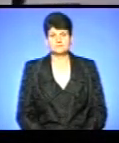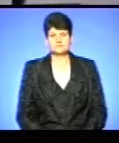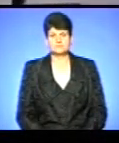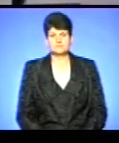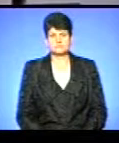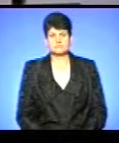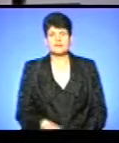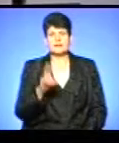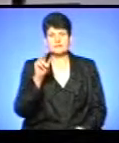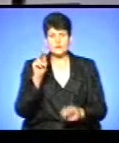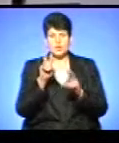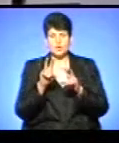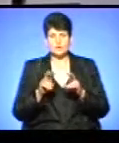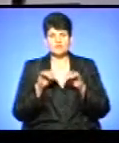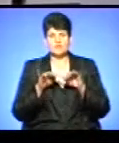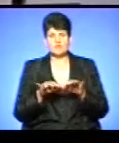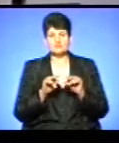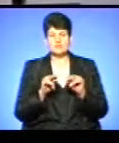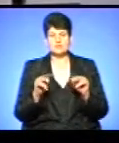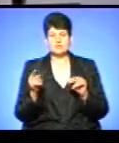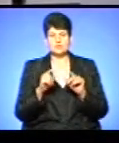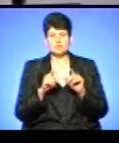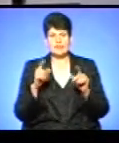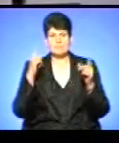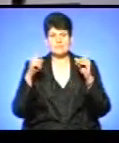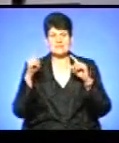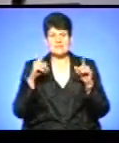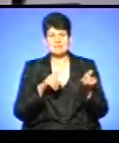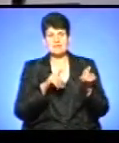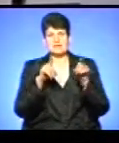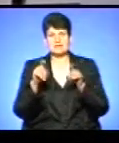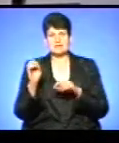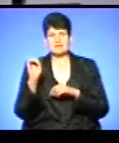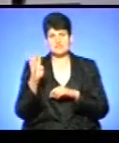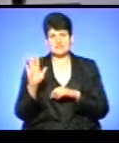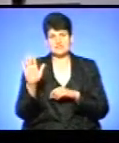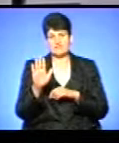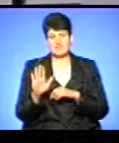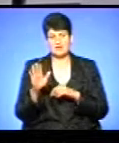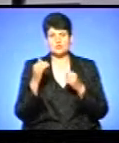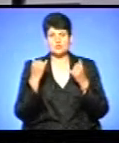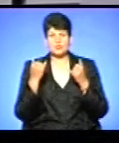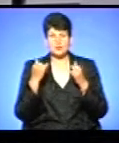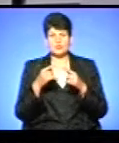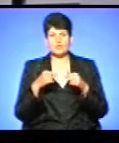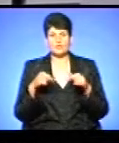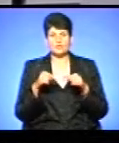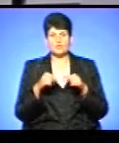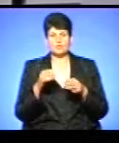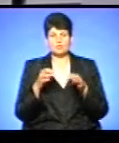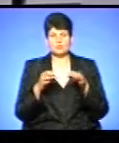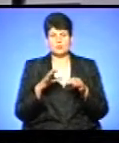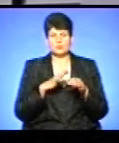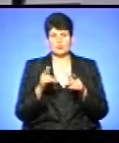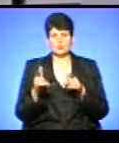Дату розгляду справи вчителів Тернопільської школи мистецтв перенесли на 14 вересня. Сьогодні в окружному адмінсуді відбулося